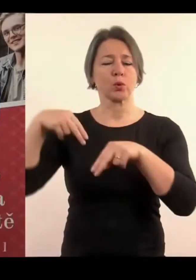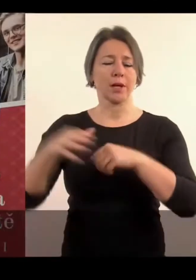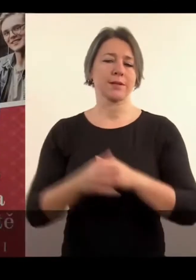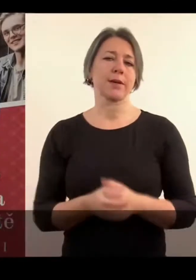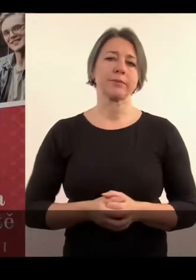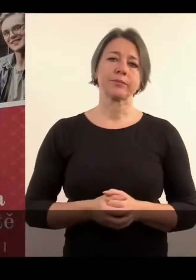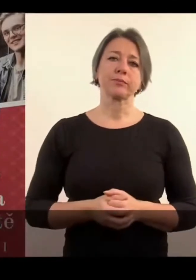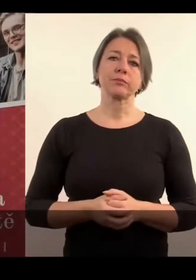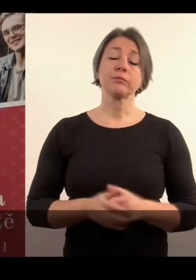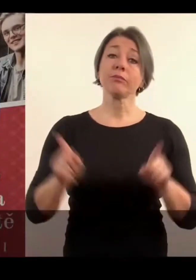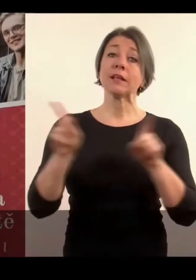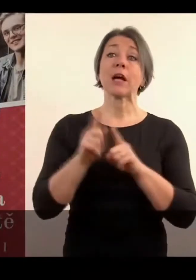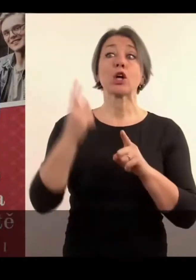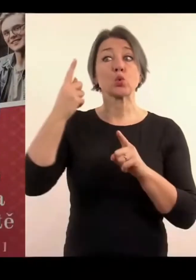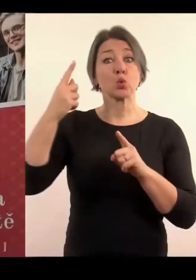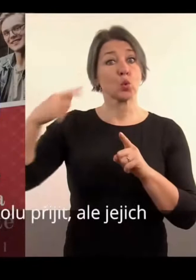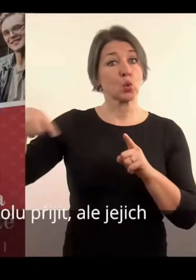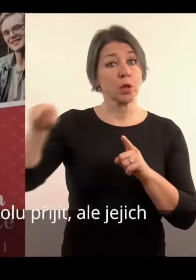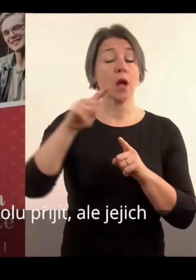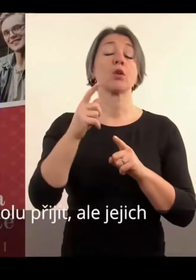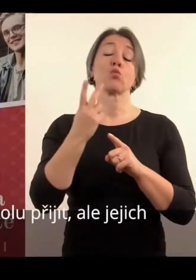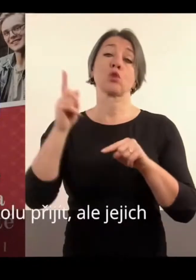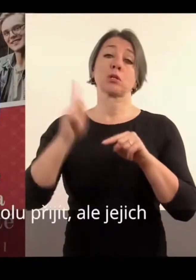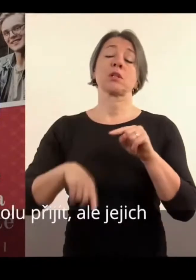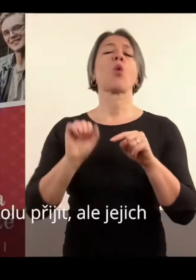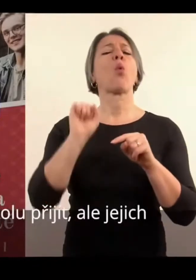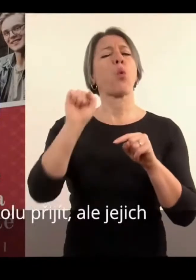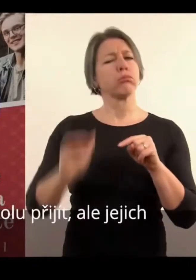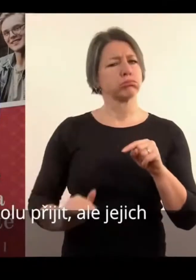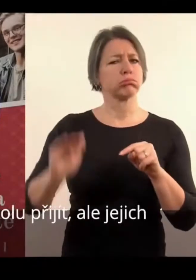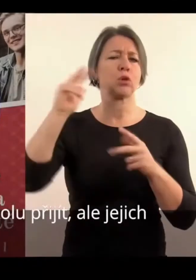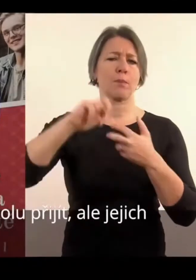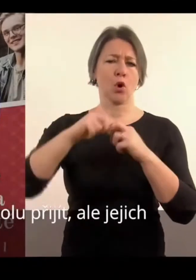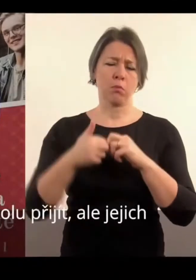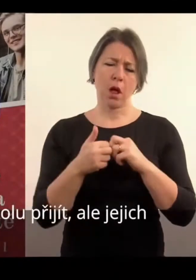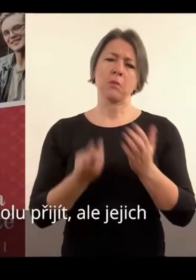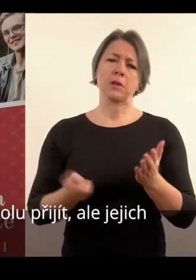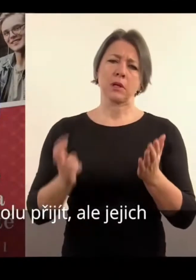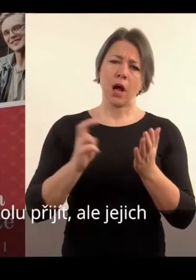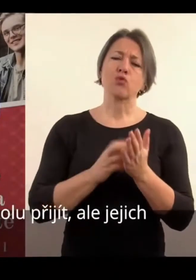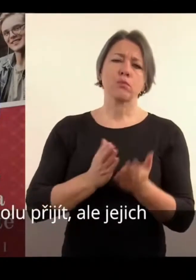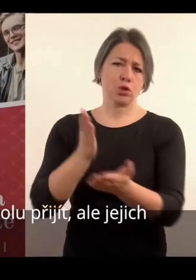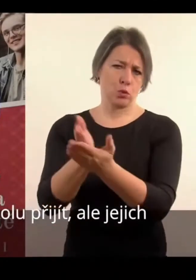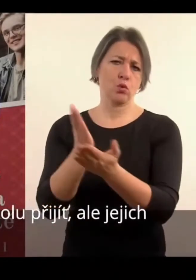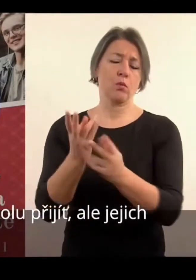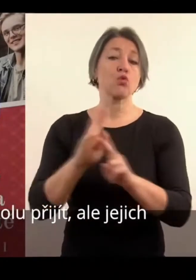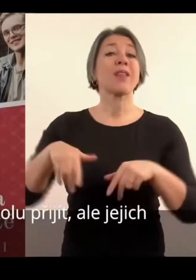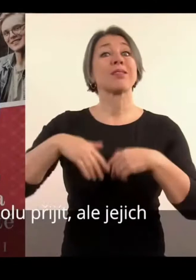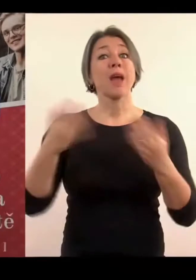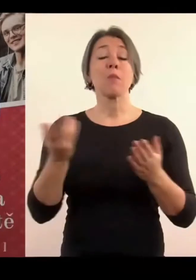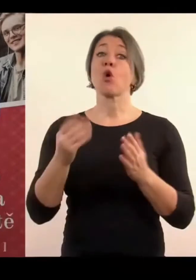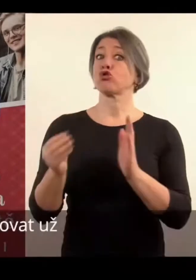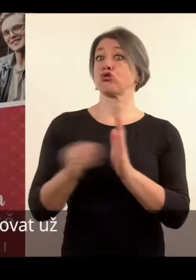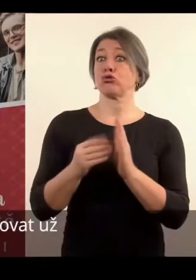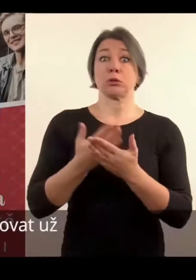Studenti mohou s tímto nedýhodnění už na vysokou školu přijít, ale i ten její stav se může změnit během studia. Takže